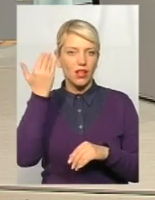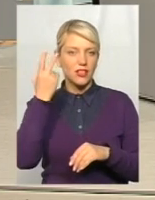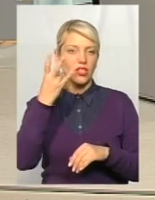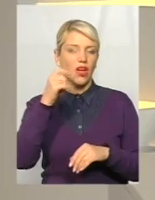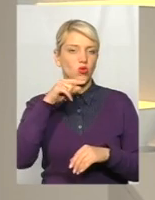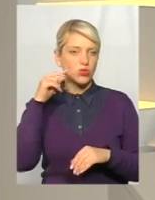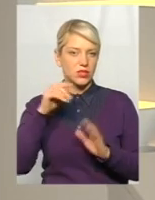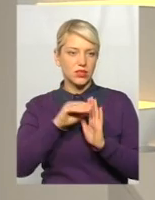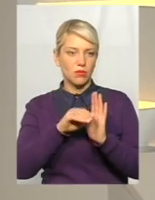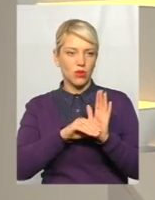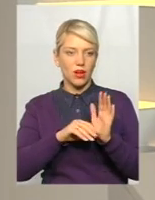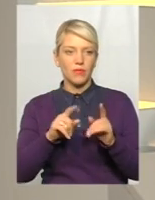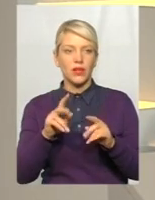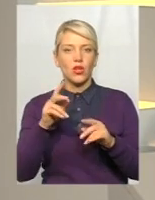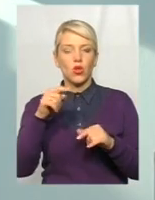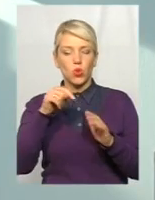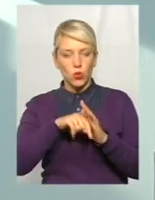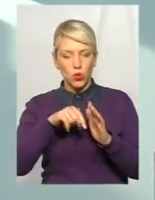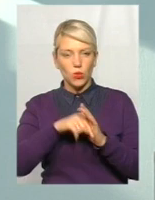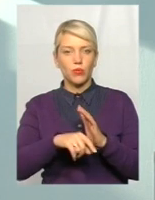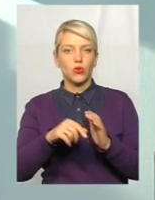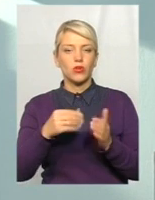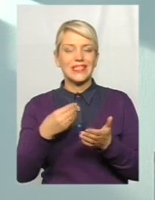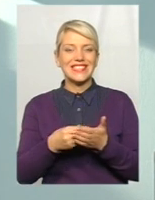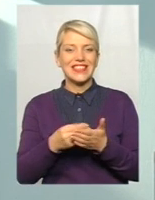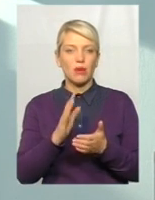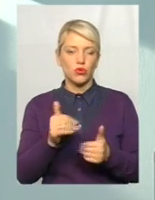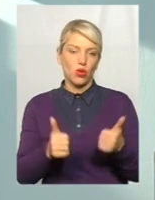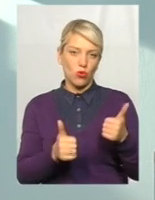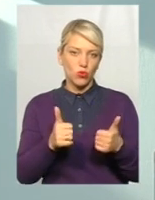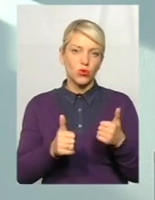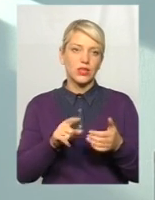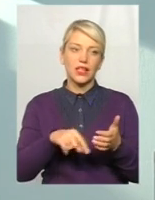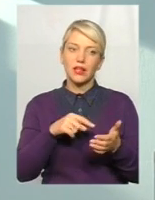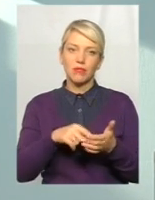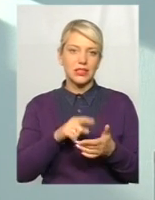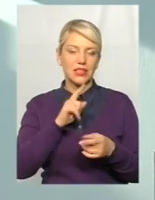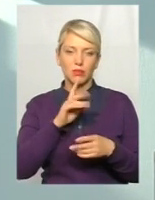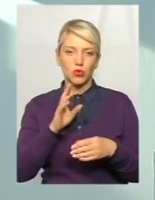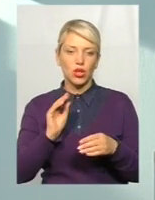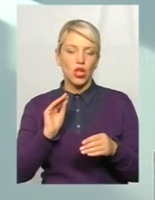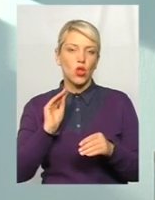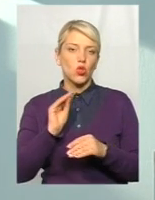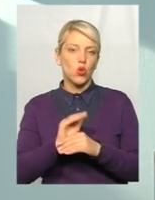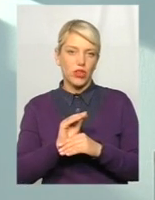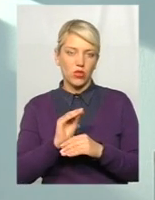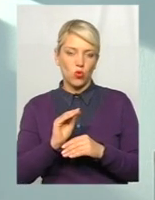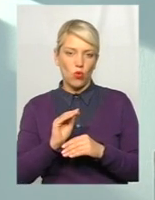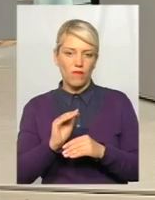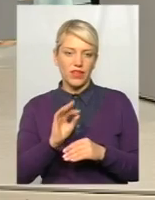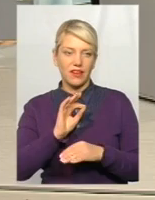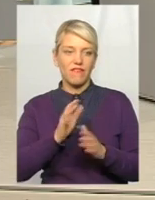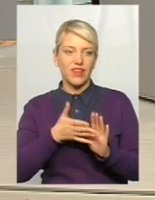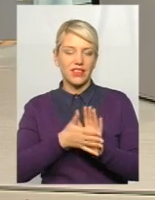Тобто ціна буде конкурентна? Так, конкурентна, і місто за великим рахунком не понесе ніяк віддаткових отраців. Воно поки що отримує